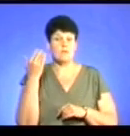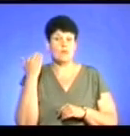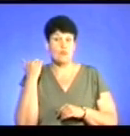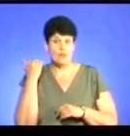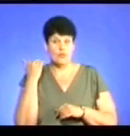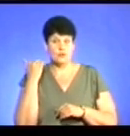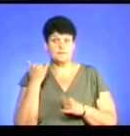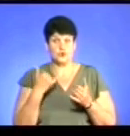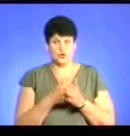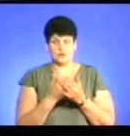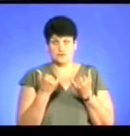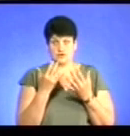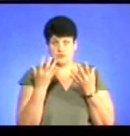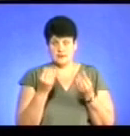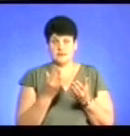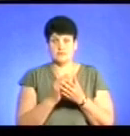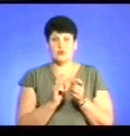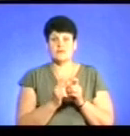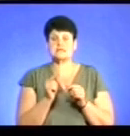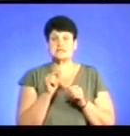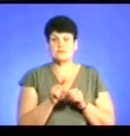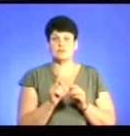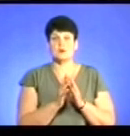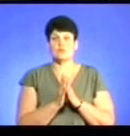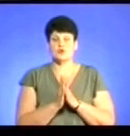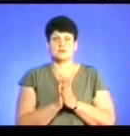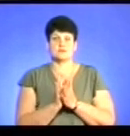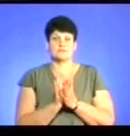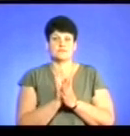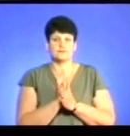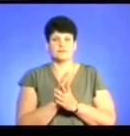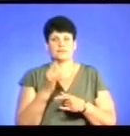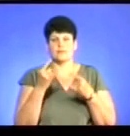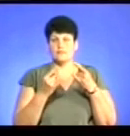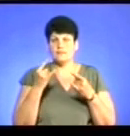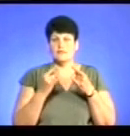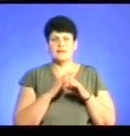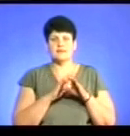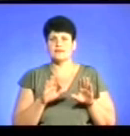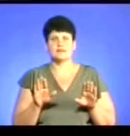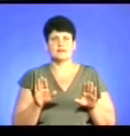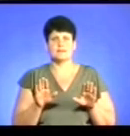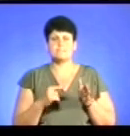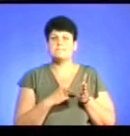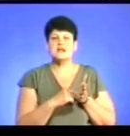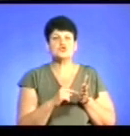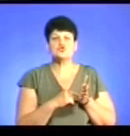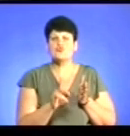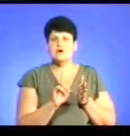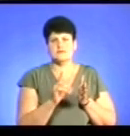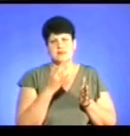і по сей день, ідет такая борьба з тем, що ми просимо средства масової інформції, не подчеркивайте